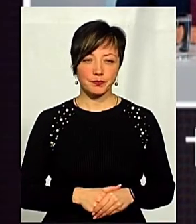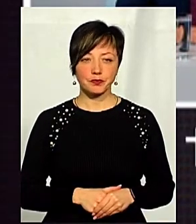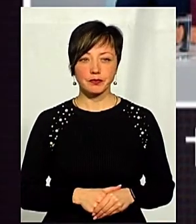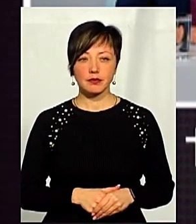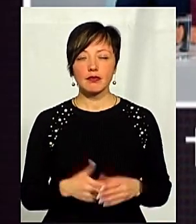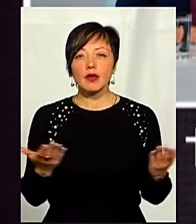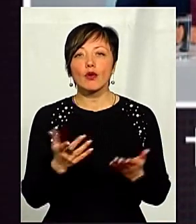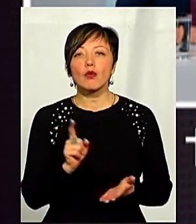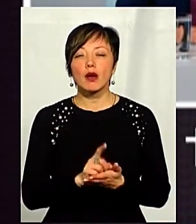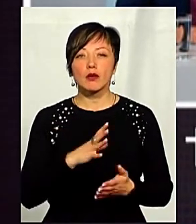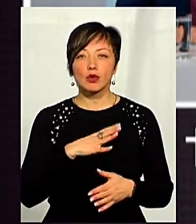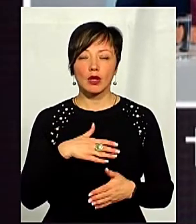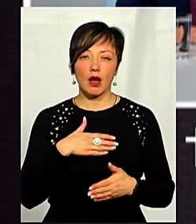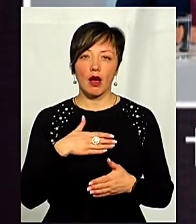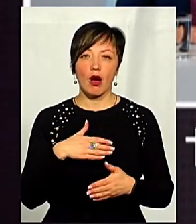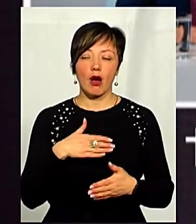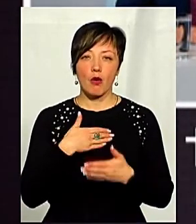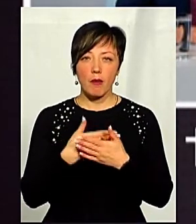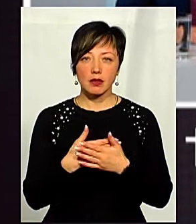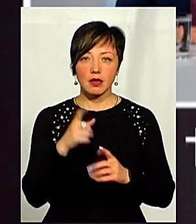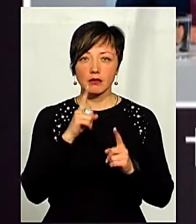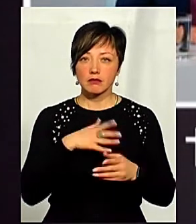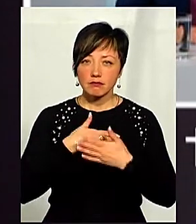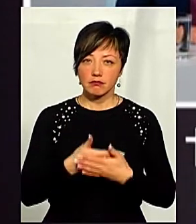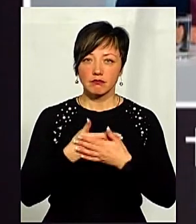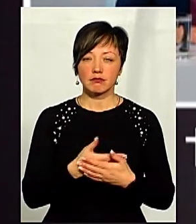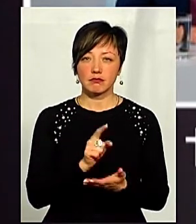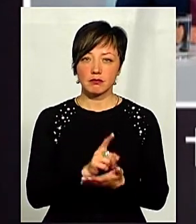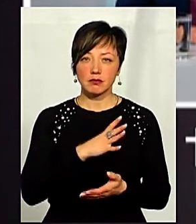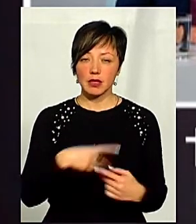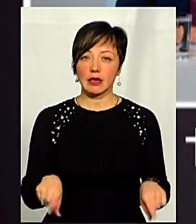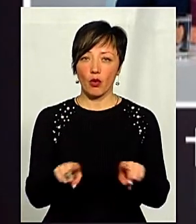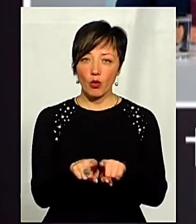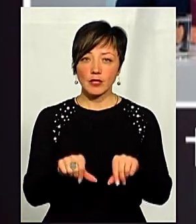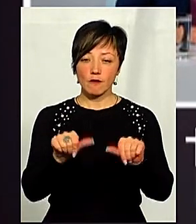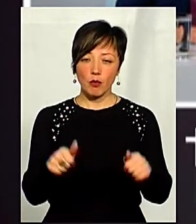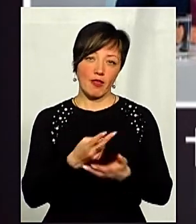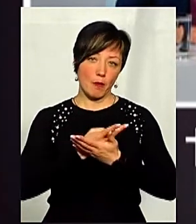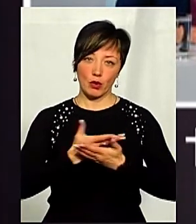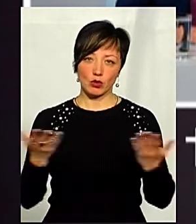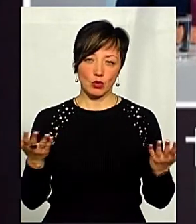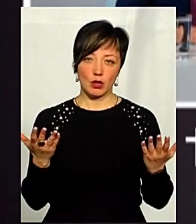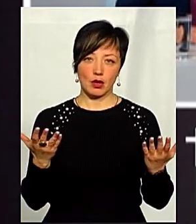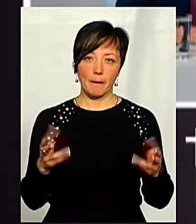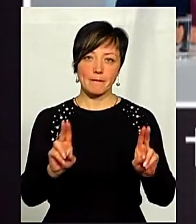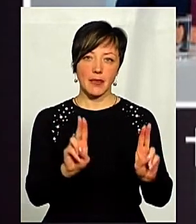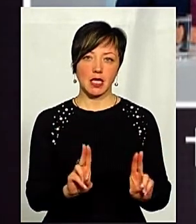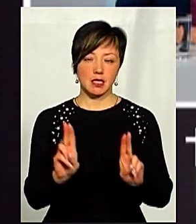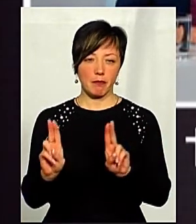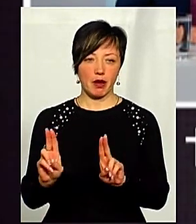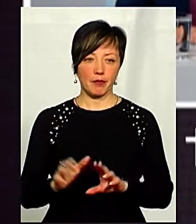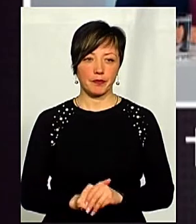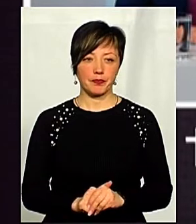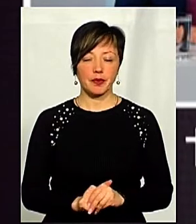має бути громадська рада? Вона має бути активною. І вона має бути такою, що сформована на прозорих принципах.